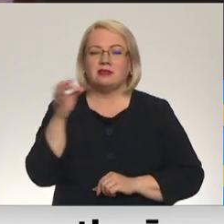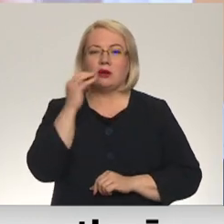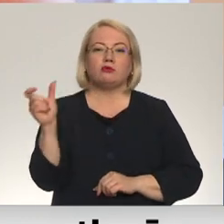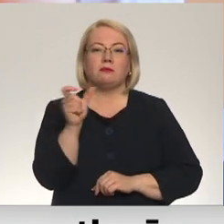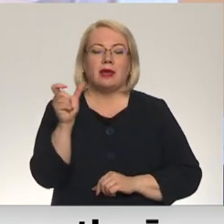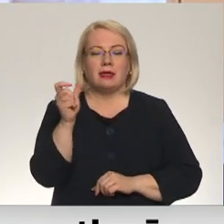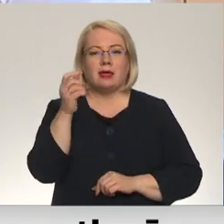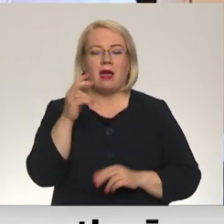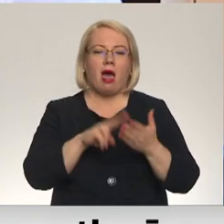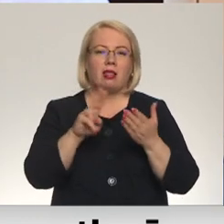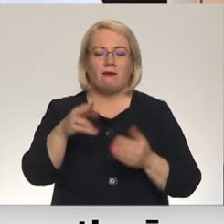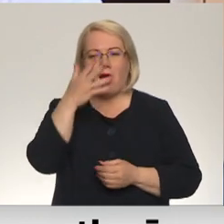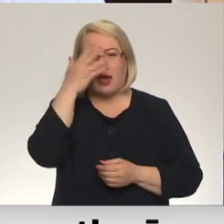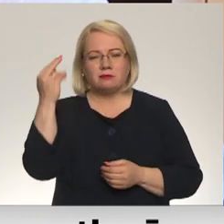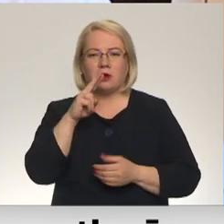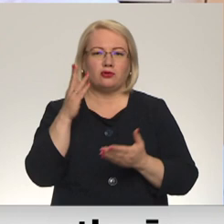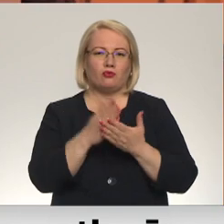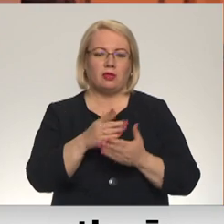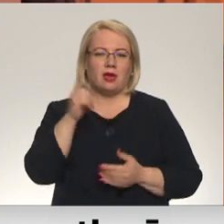uz brīdi nedomāt par notiekošo dzimtenē.